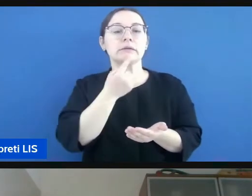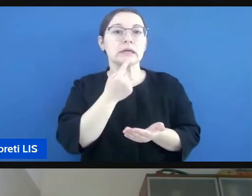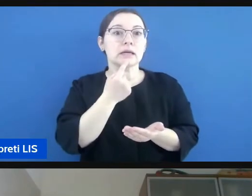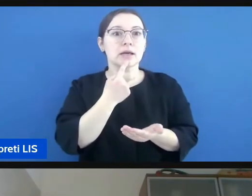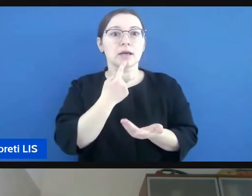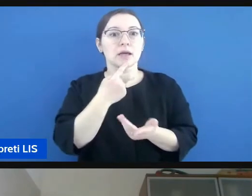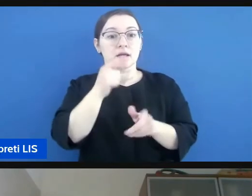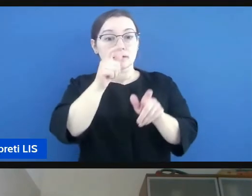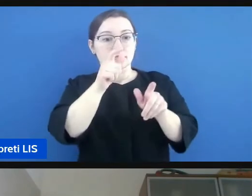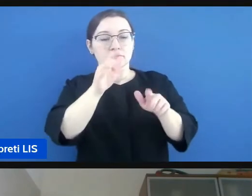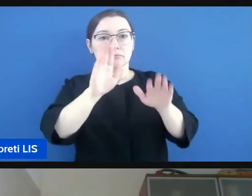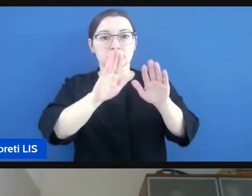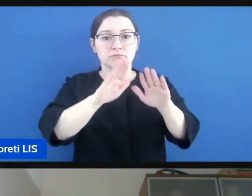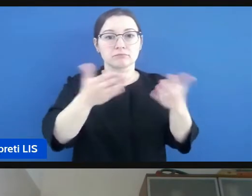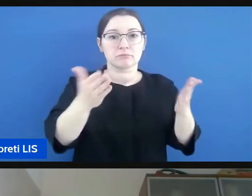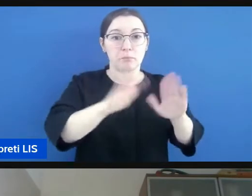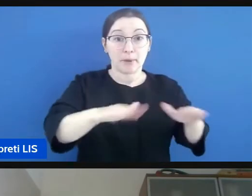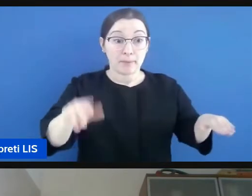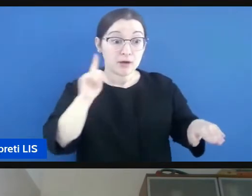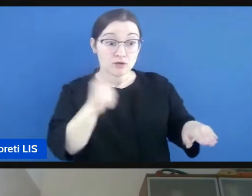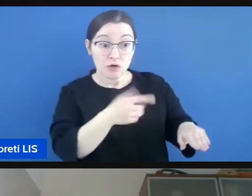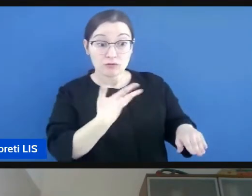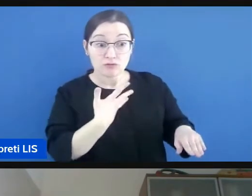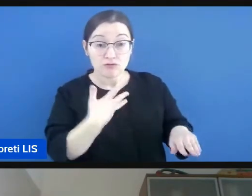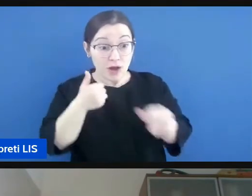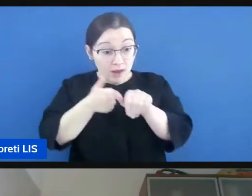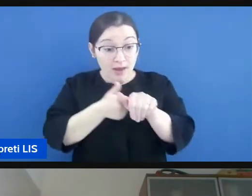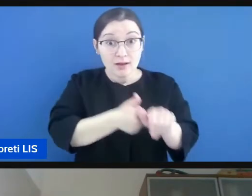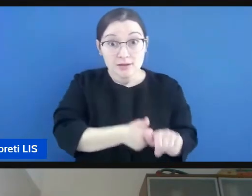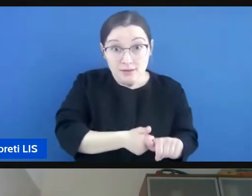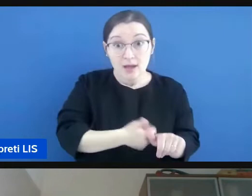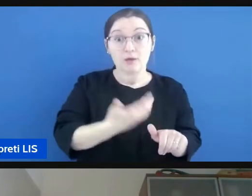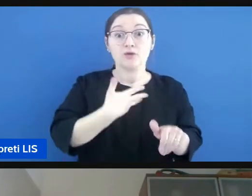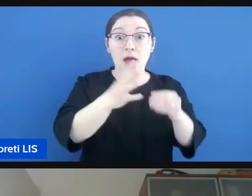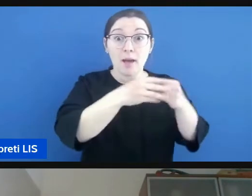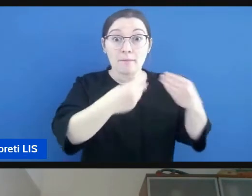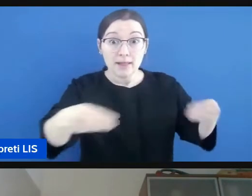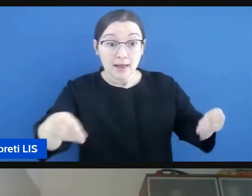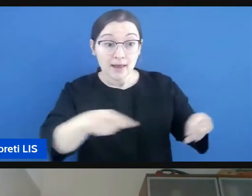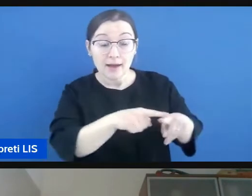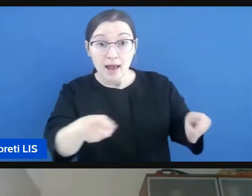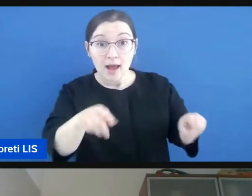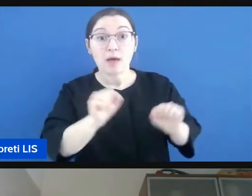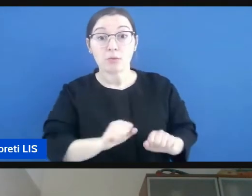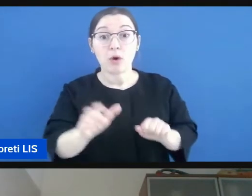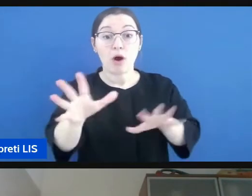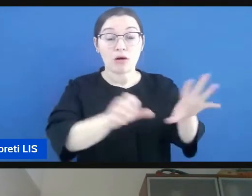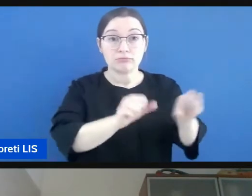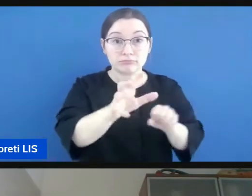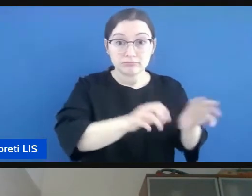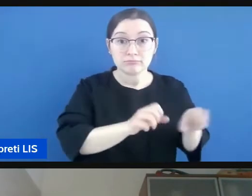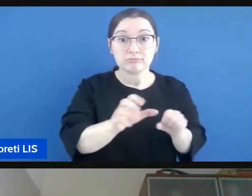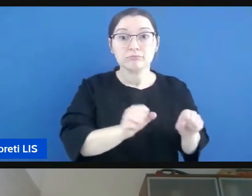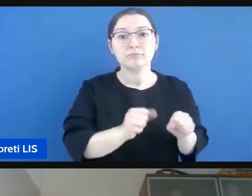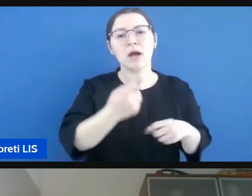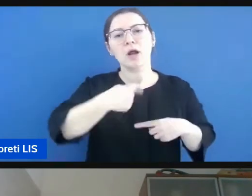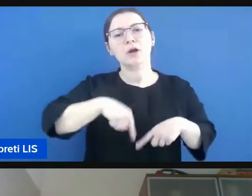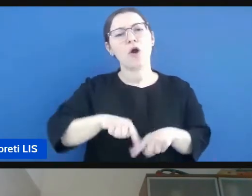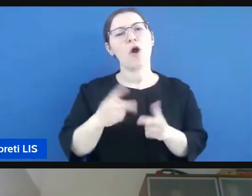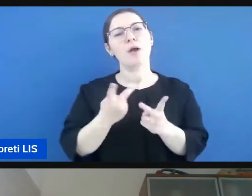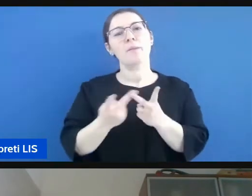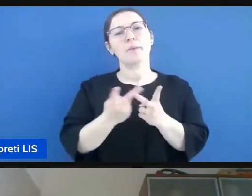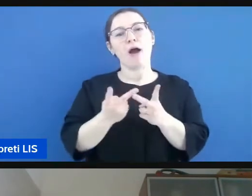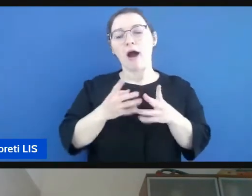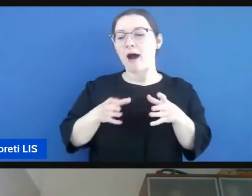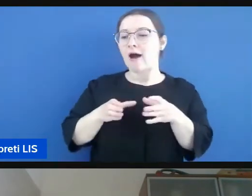queste queste queste segue questi link e cerchiamo di ordinarlo